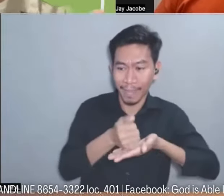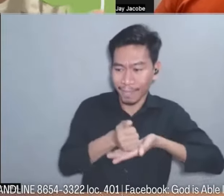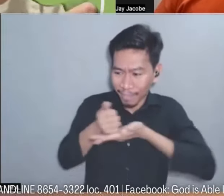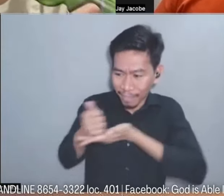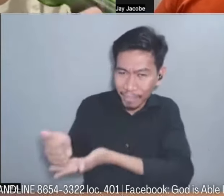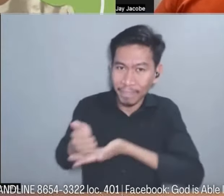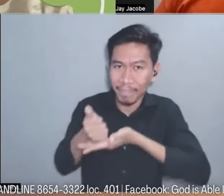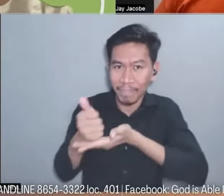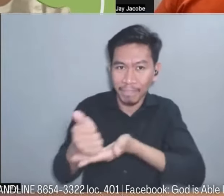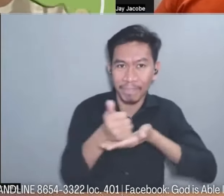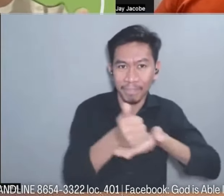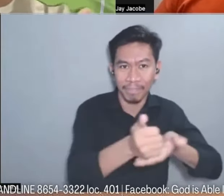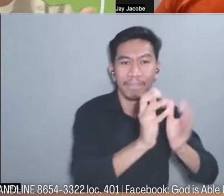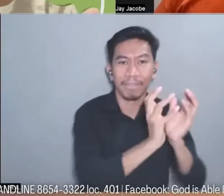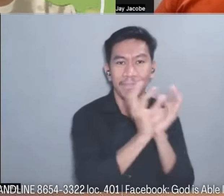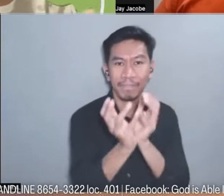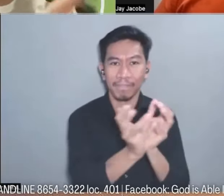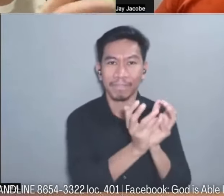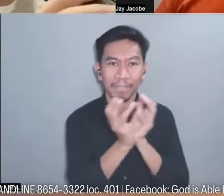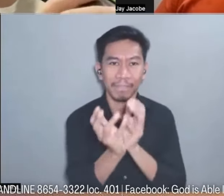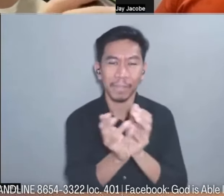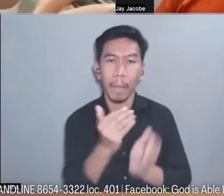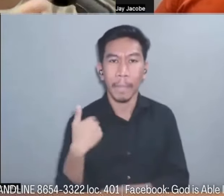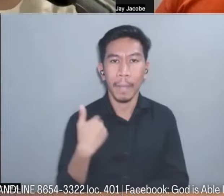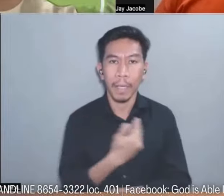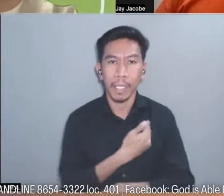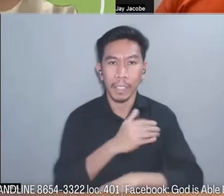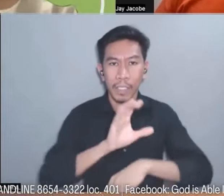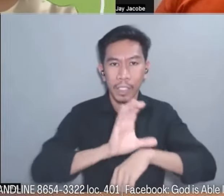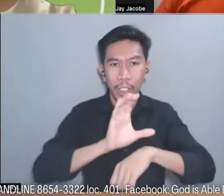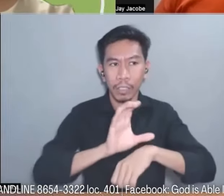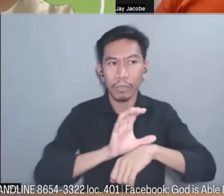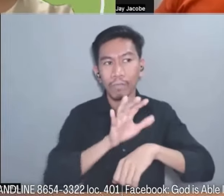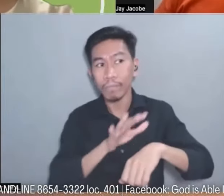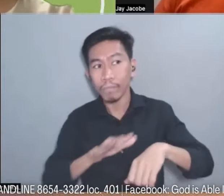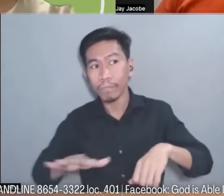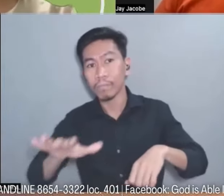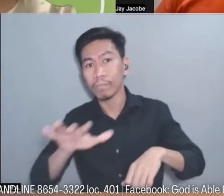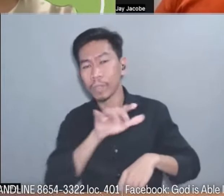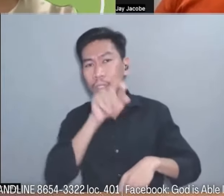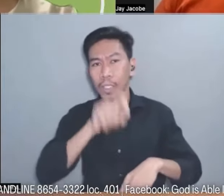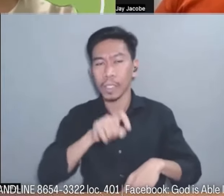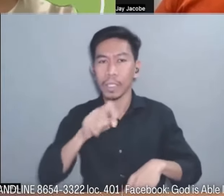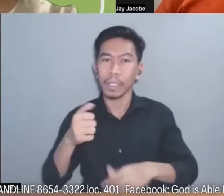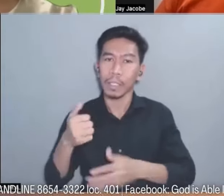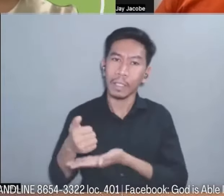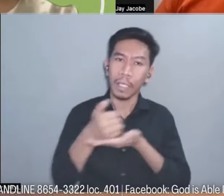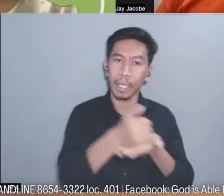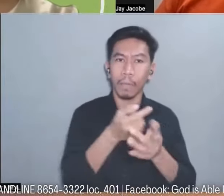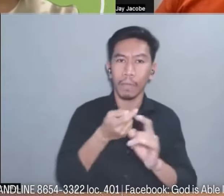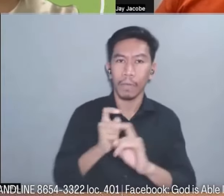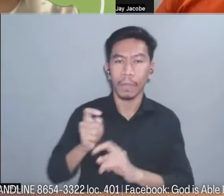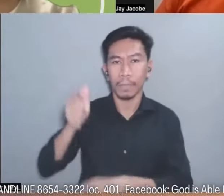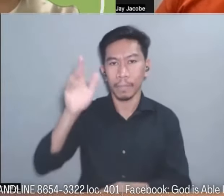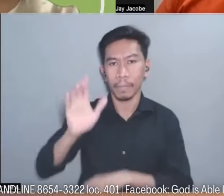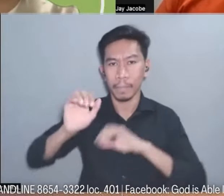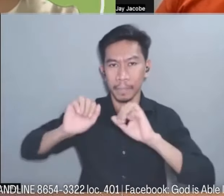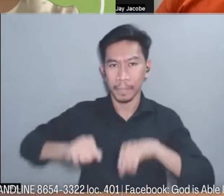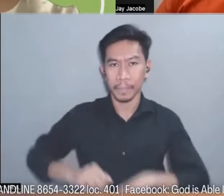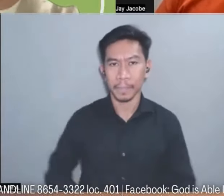sa mga community na nangangailangan po ng tulong po ng God is able International Foundation. Pastor,